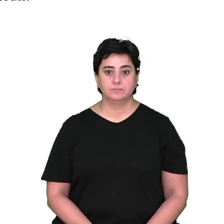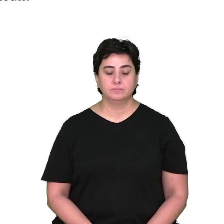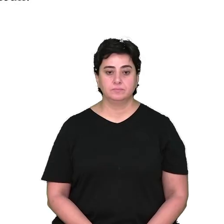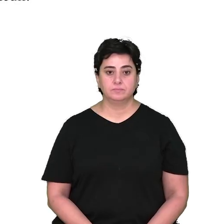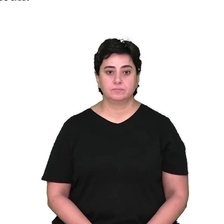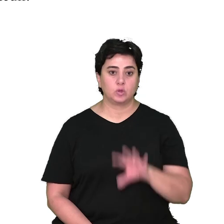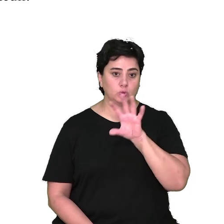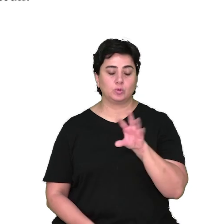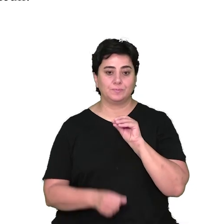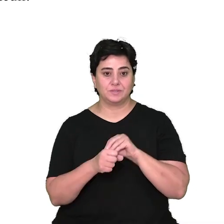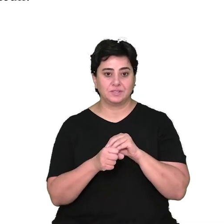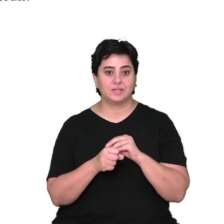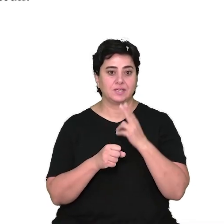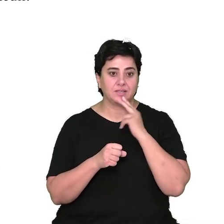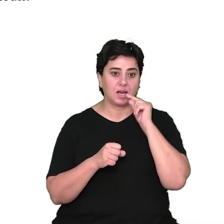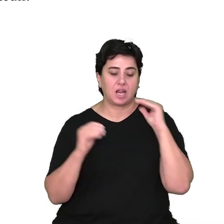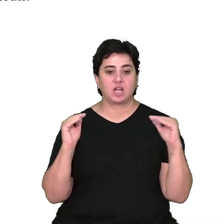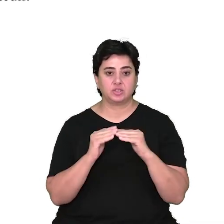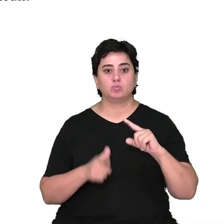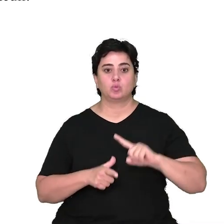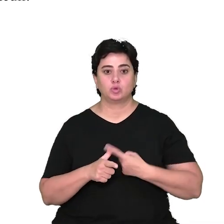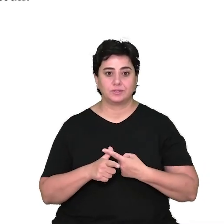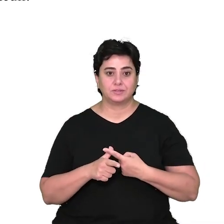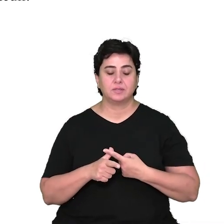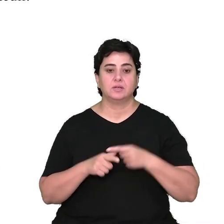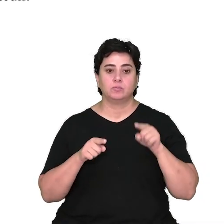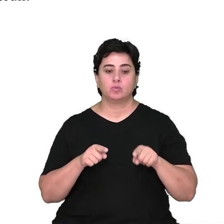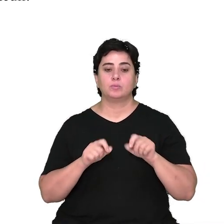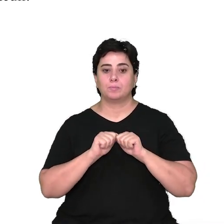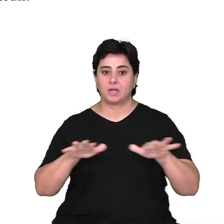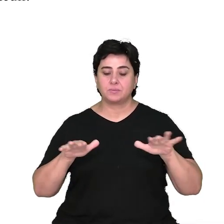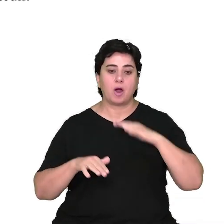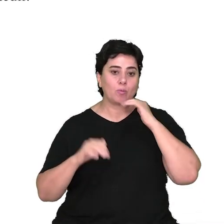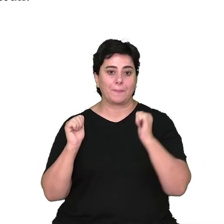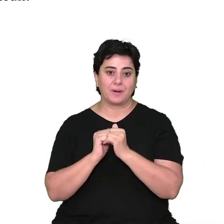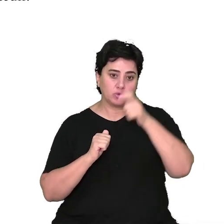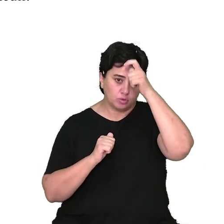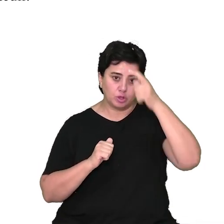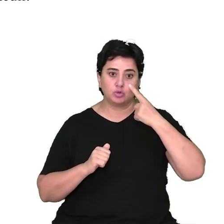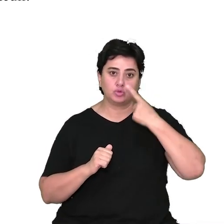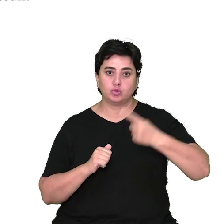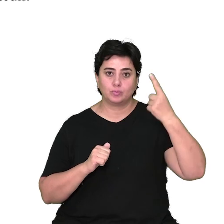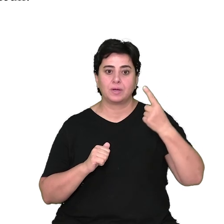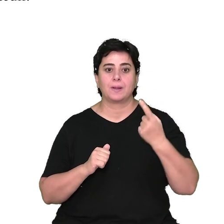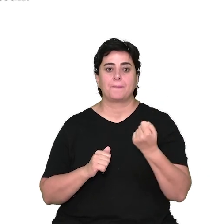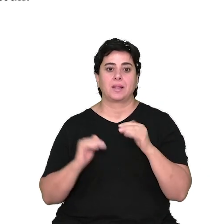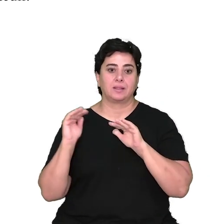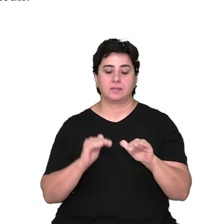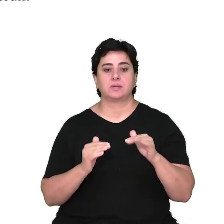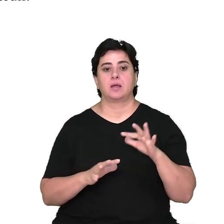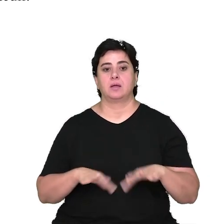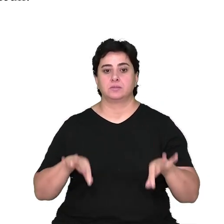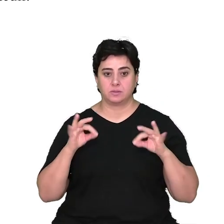Turizm sektöründe cinsiyet eşitliği projesi Bu yayın Avrupa Birliği ve Türkiye Cumhuriyeti'nin maddi desteğiyle